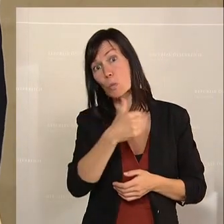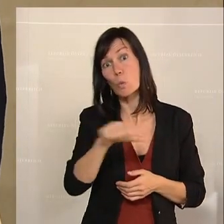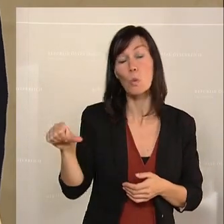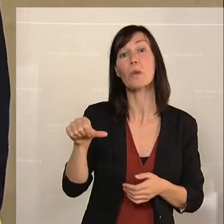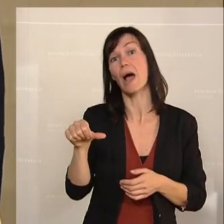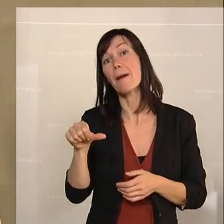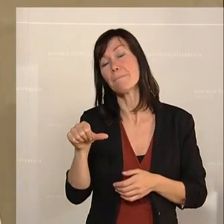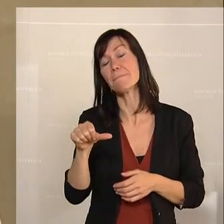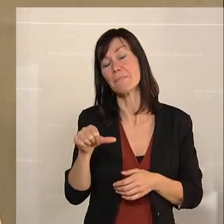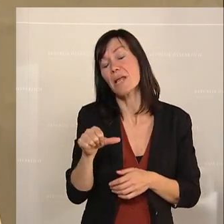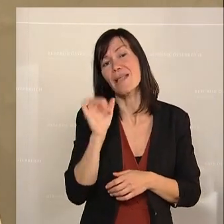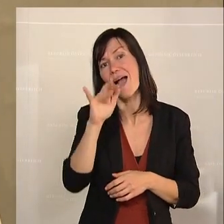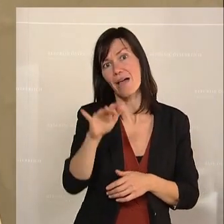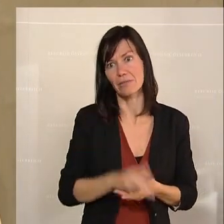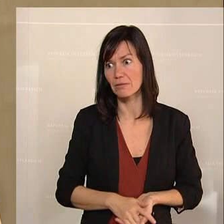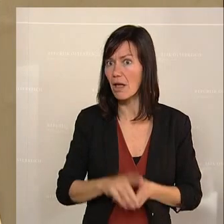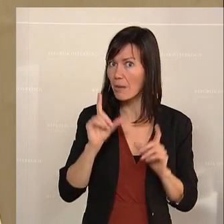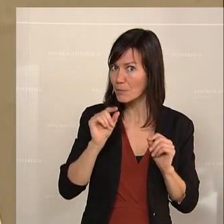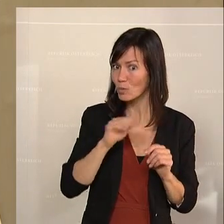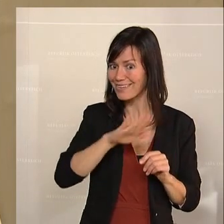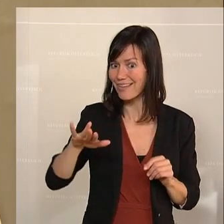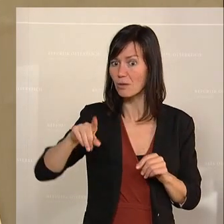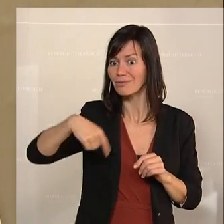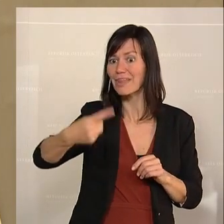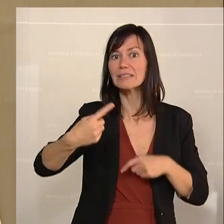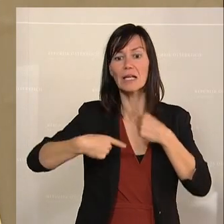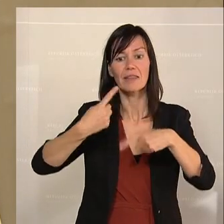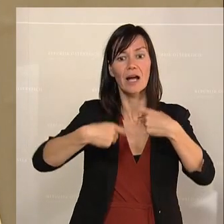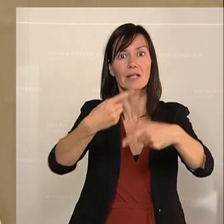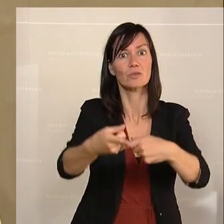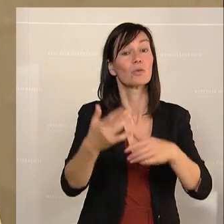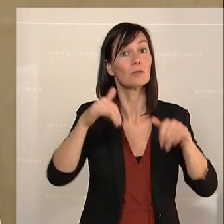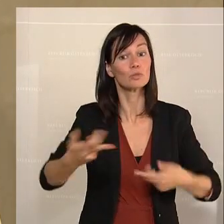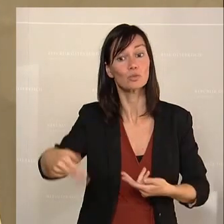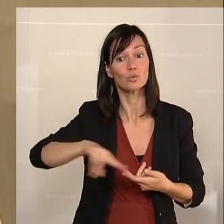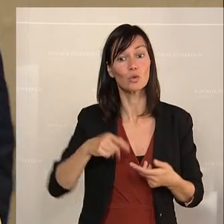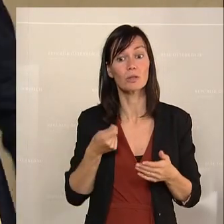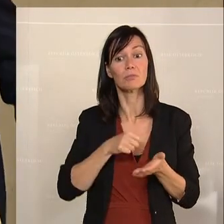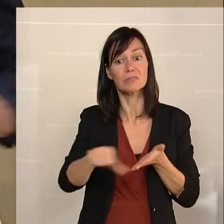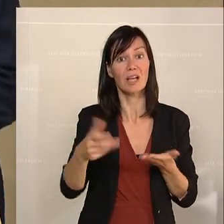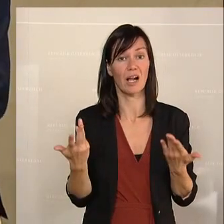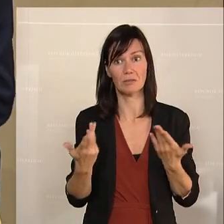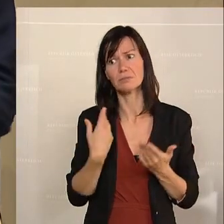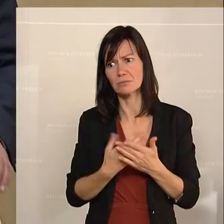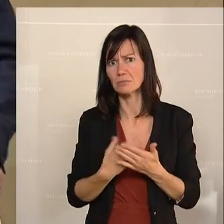das haben Sie unseren Kindern und kommenden Generationen aufgebürdet. Und dafür sollten Sie auch entsprechend schämen.